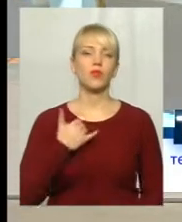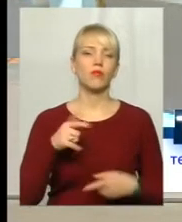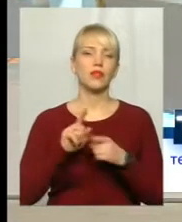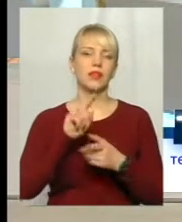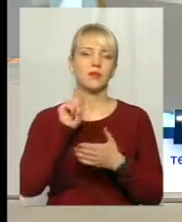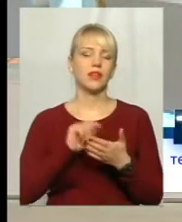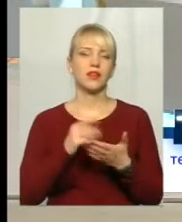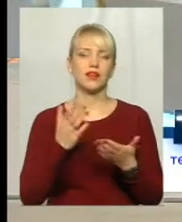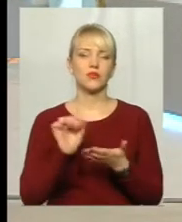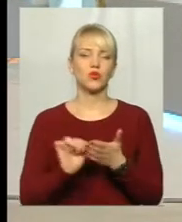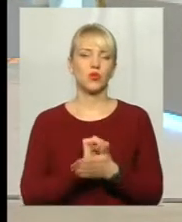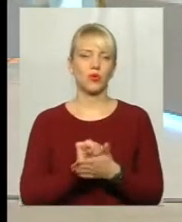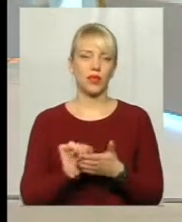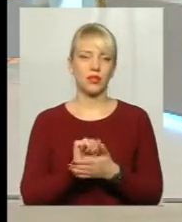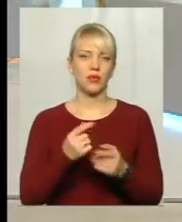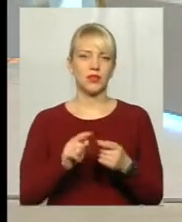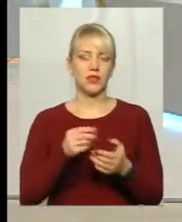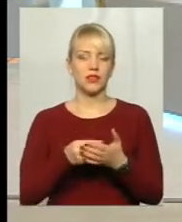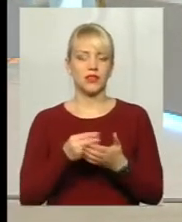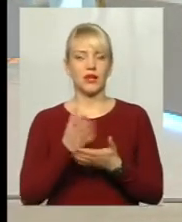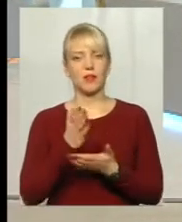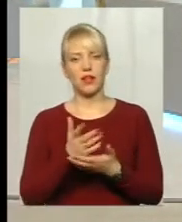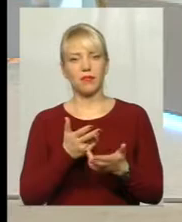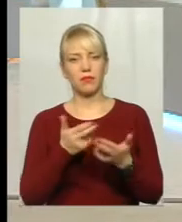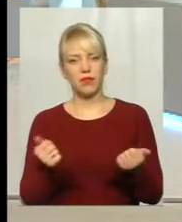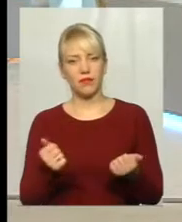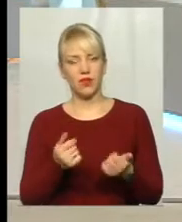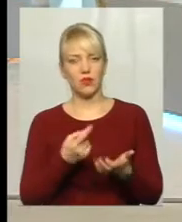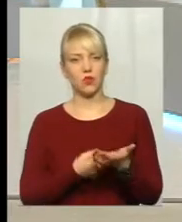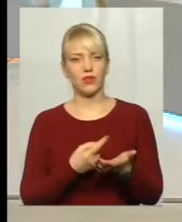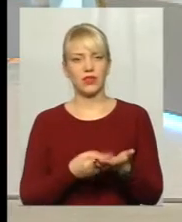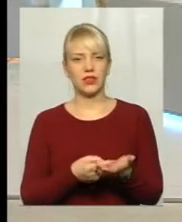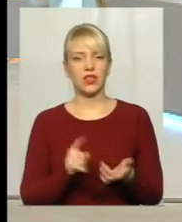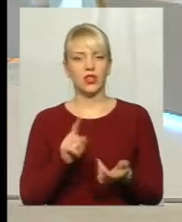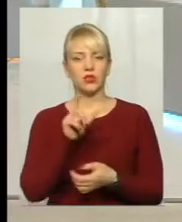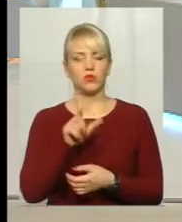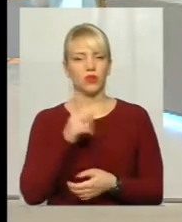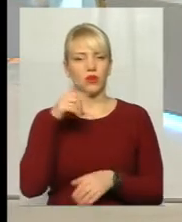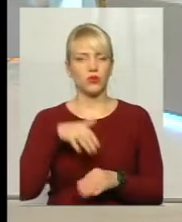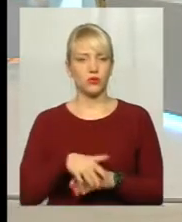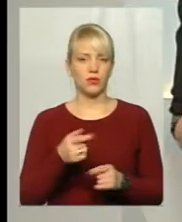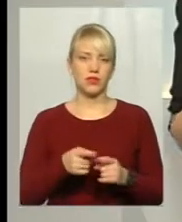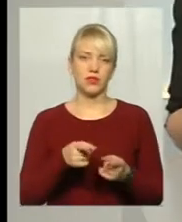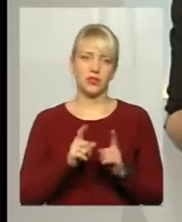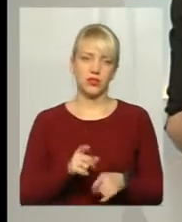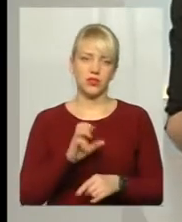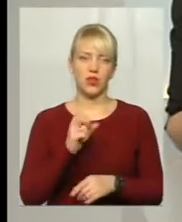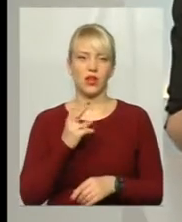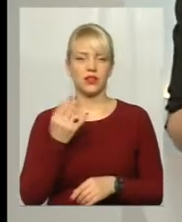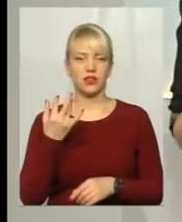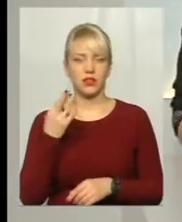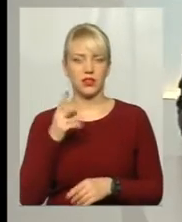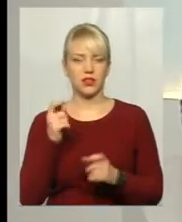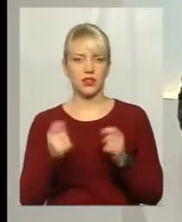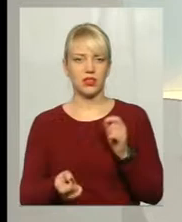якимись документами ця ціна має підтверджуватись, ну, для того, щоб людина розуміла, чи це дійсно акція-знижка,